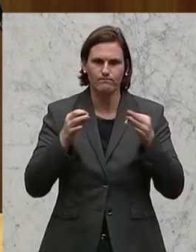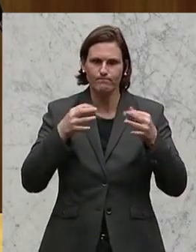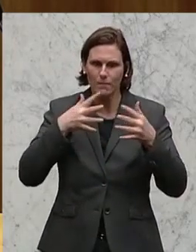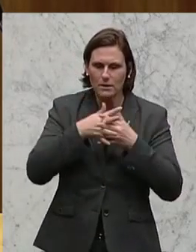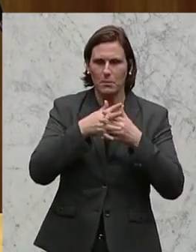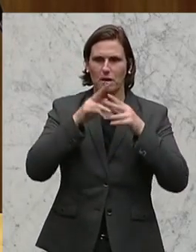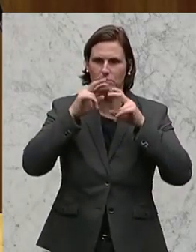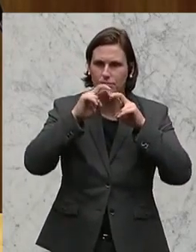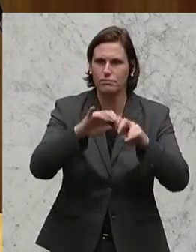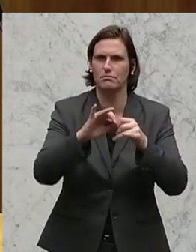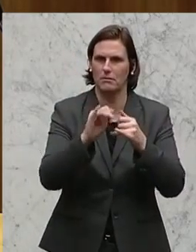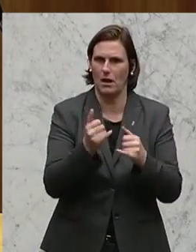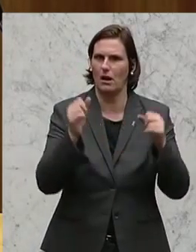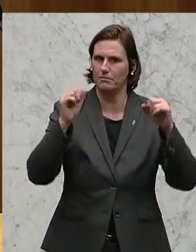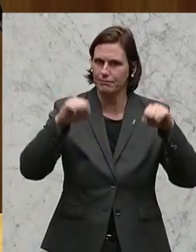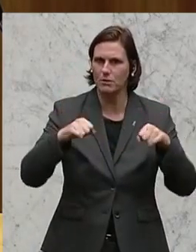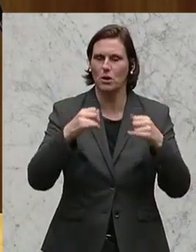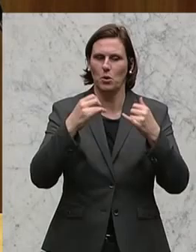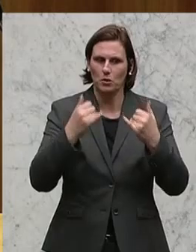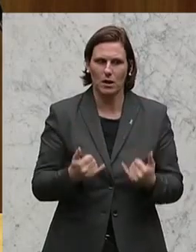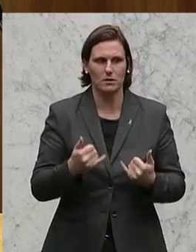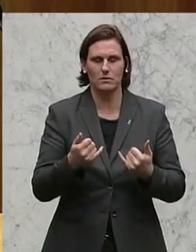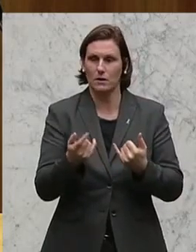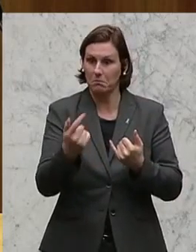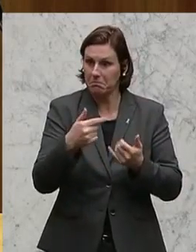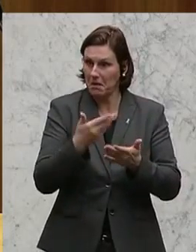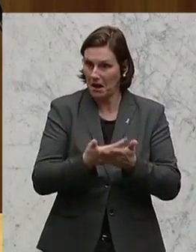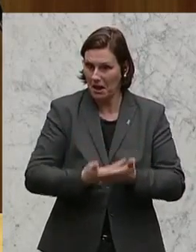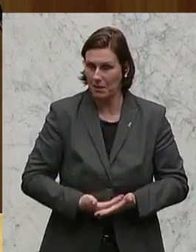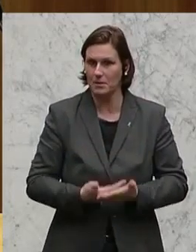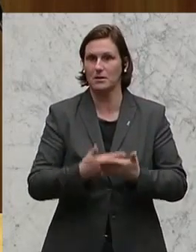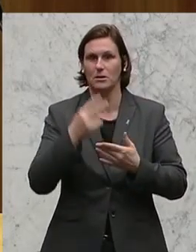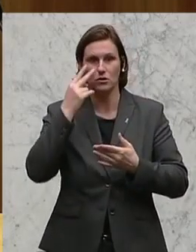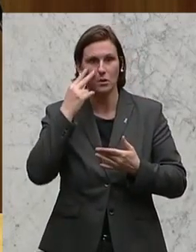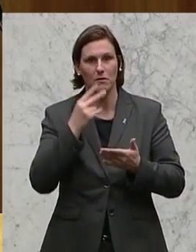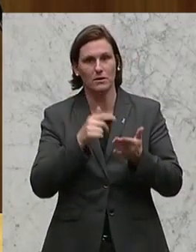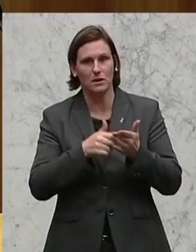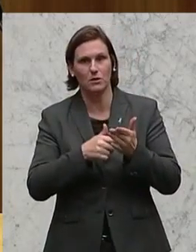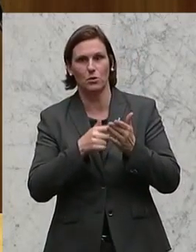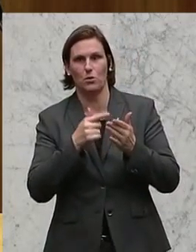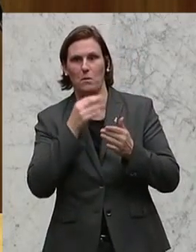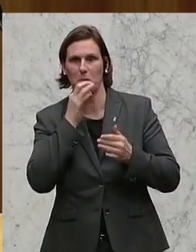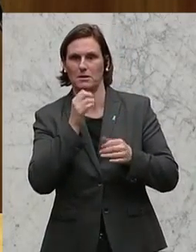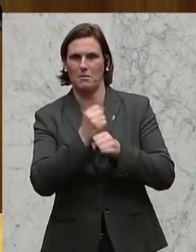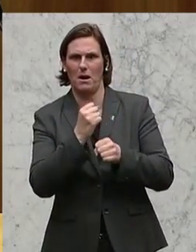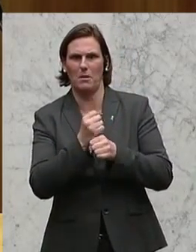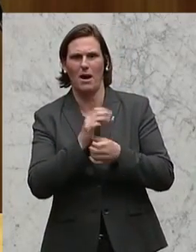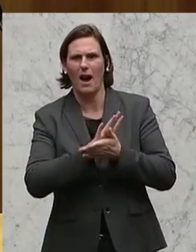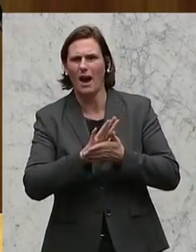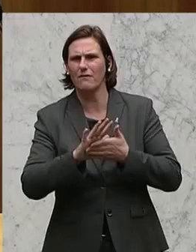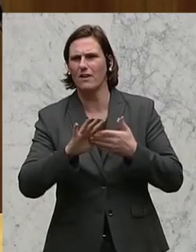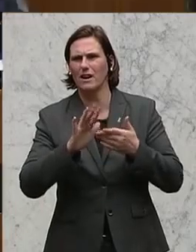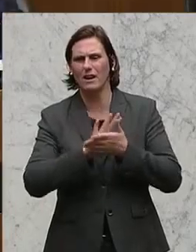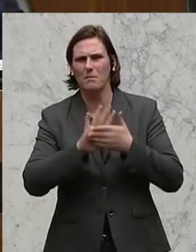gemacht. Und ich glaube, auf Basis dieser Ergebnisse sollte man dann entsprechend weiterentwickeln, optimieren. Aber bloß zu sagen, alles zusammenzulegen, zu